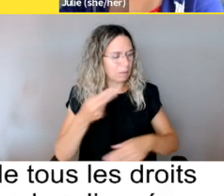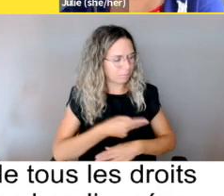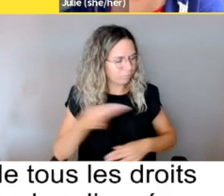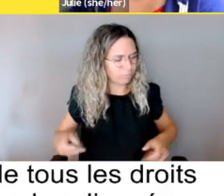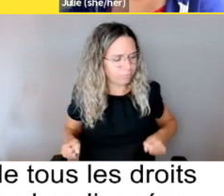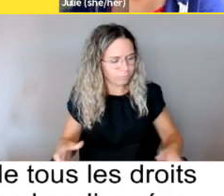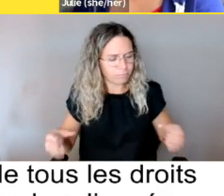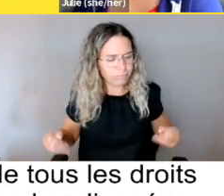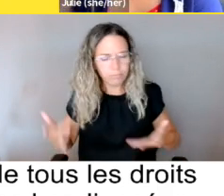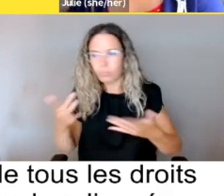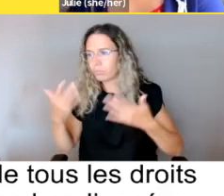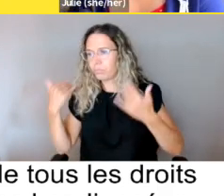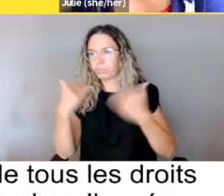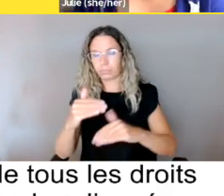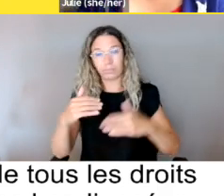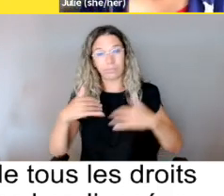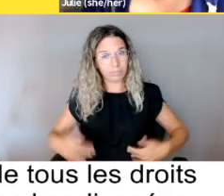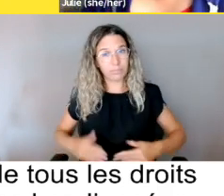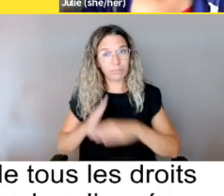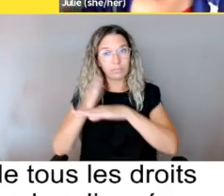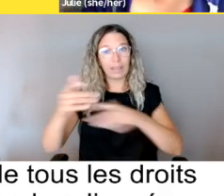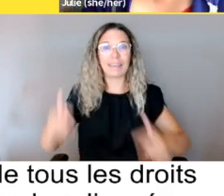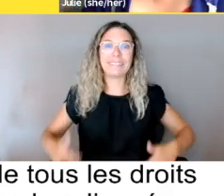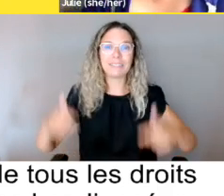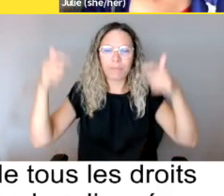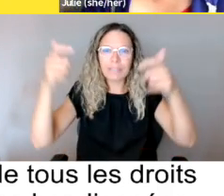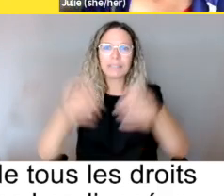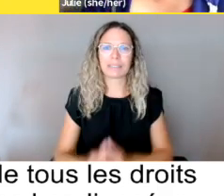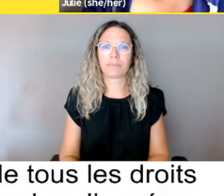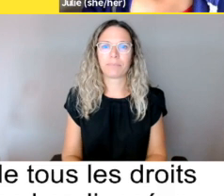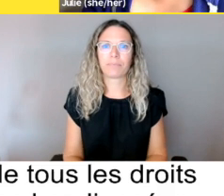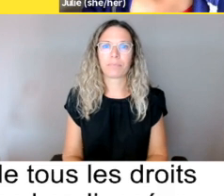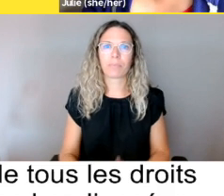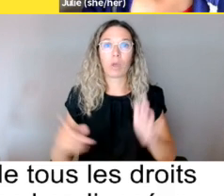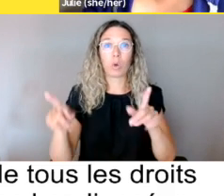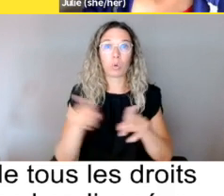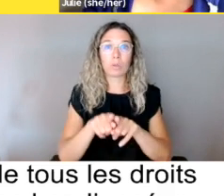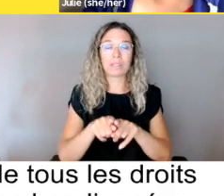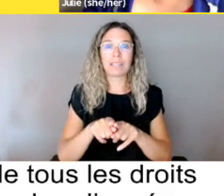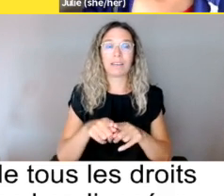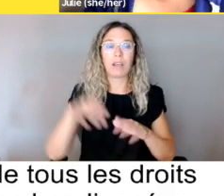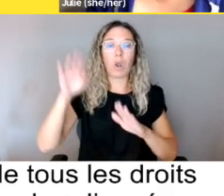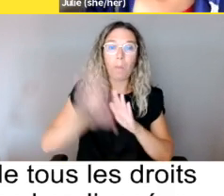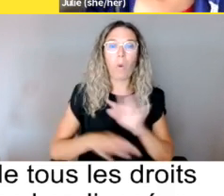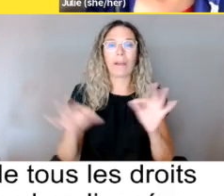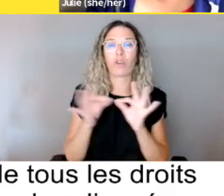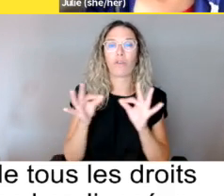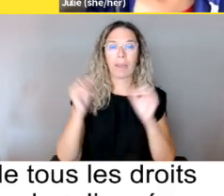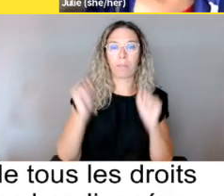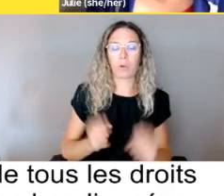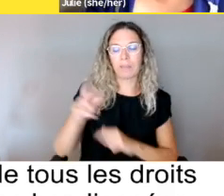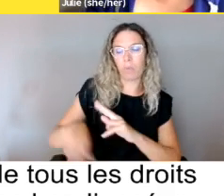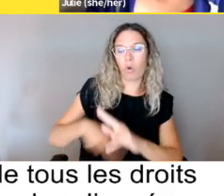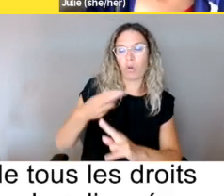dans l'édifice. Et aussi, avec le minimum de frais pour répondre aux besoins